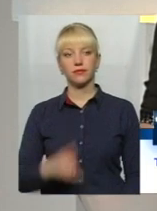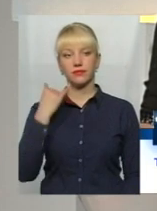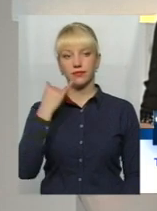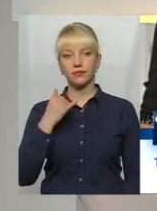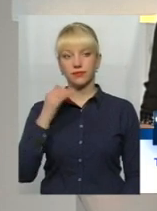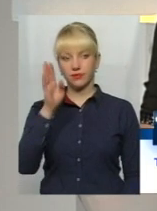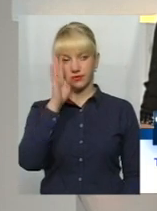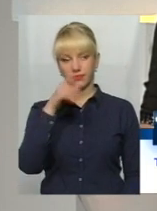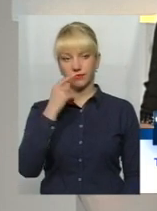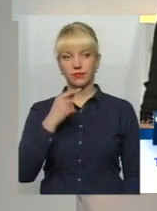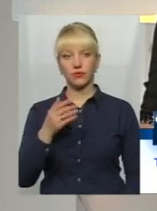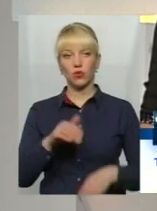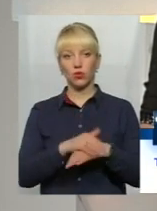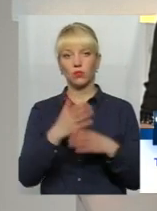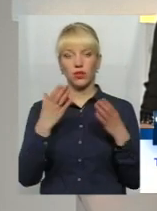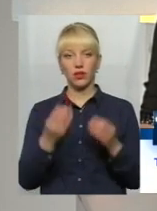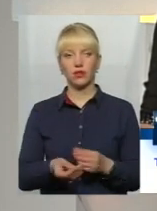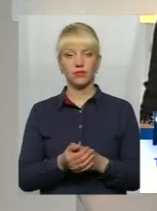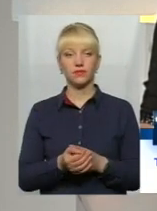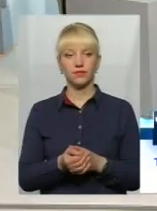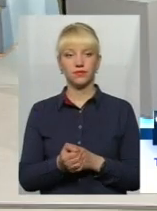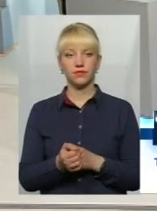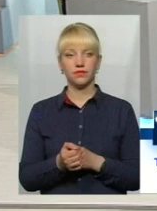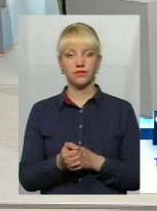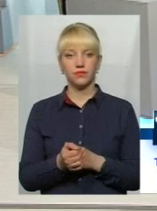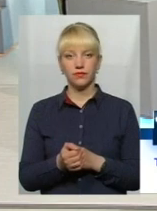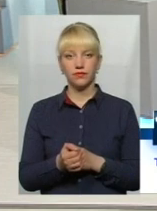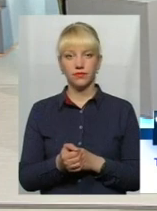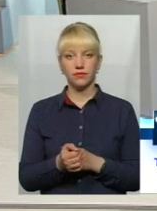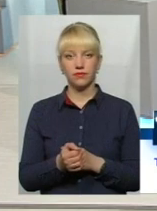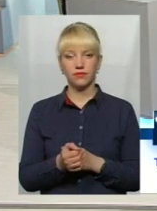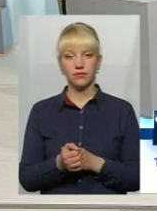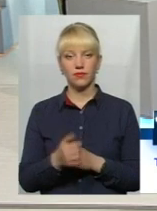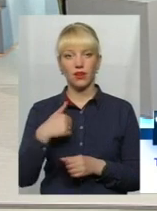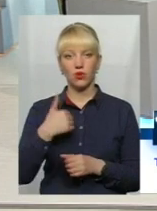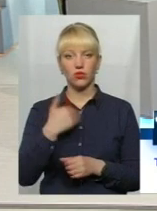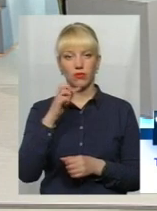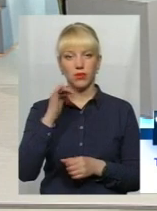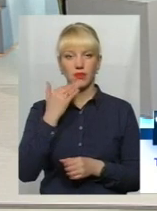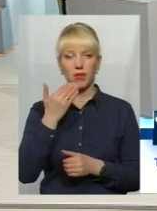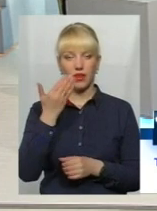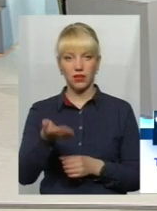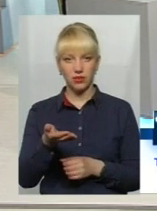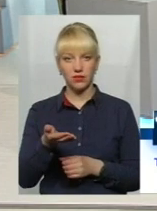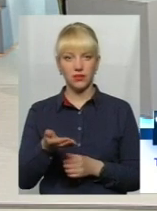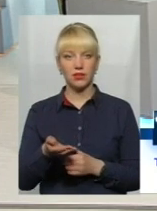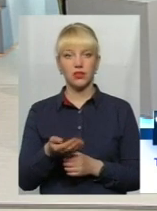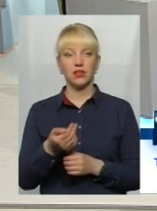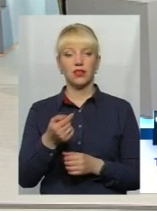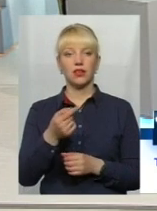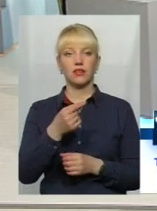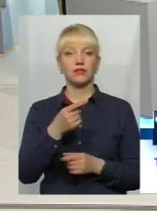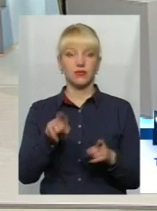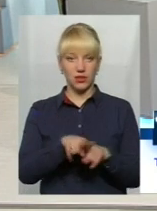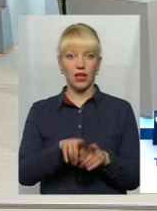Алло. Алло, доброго дня. Доброго дня вам. Я хотів би запитати, дивіться, така